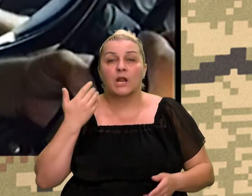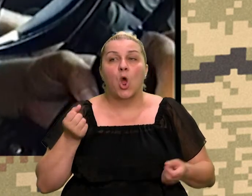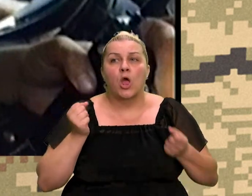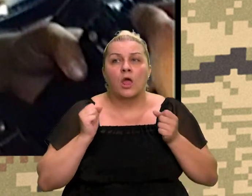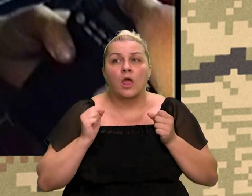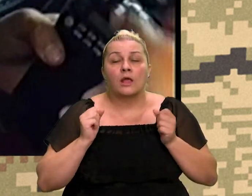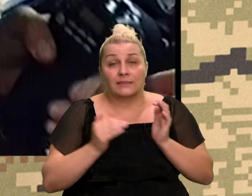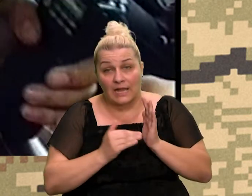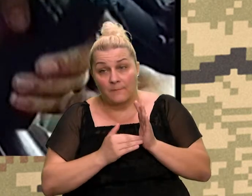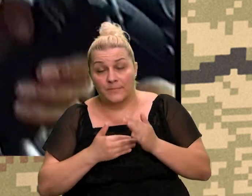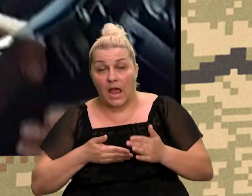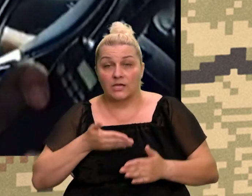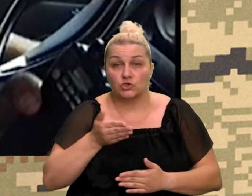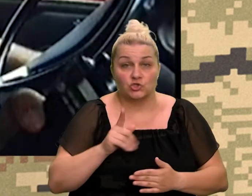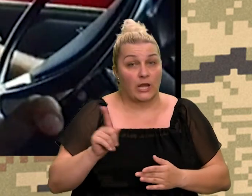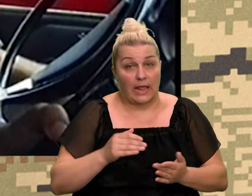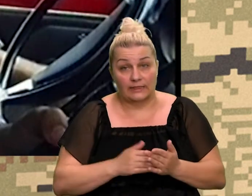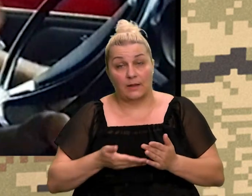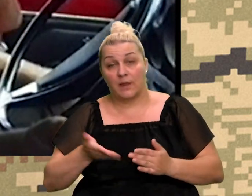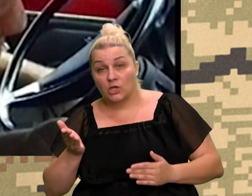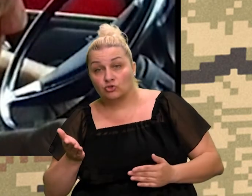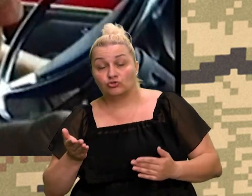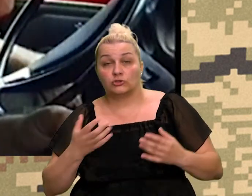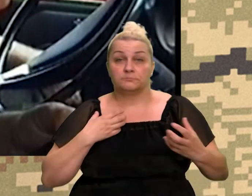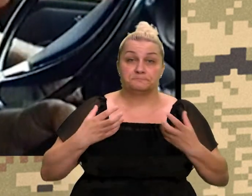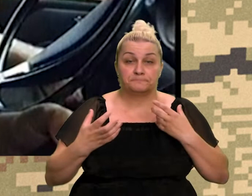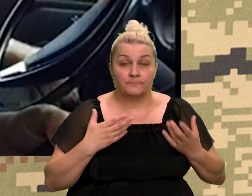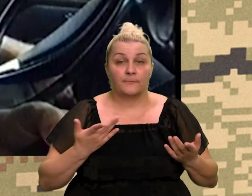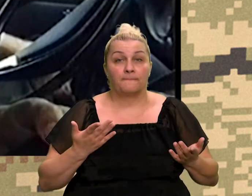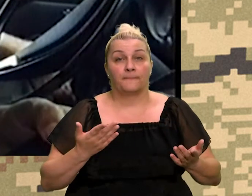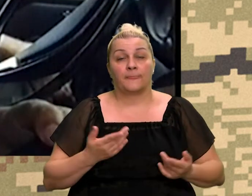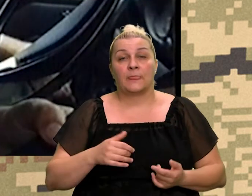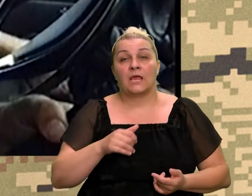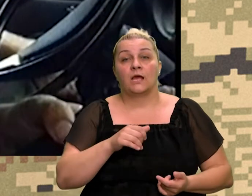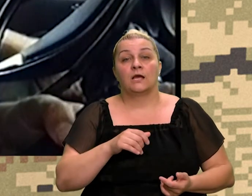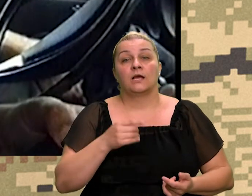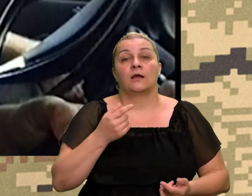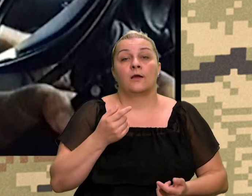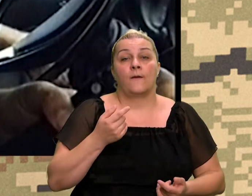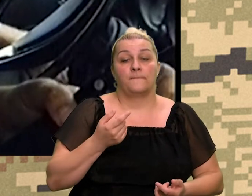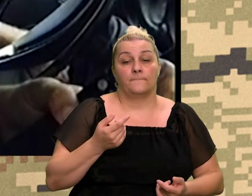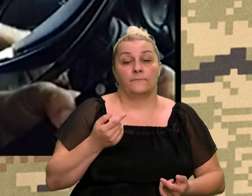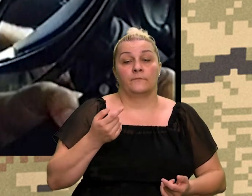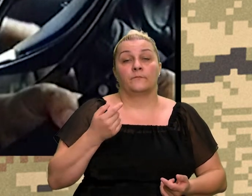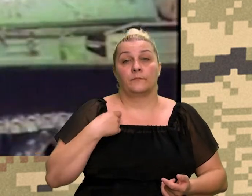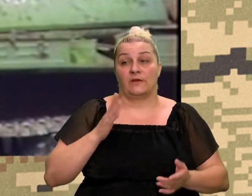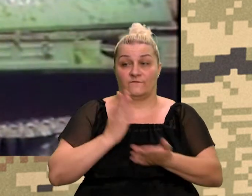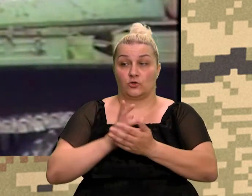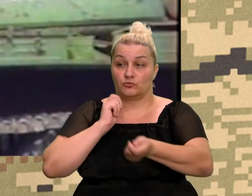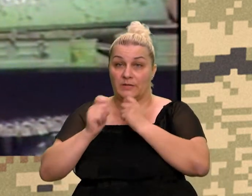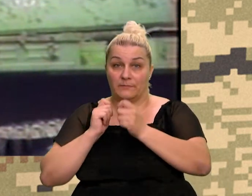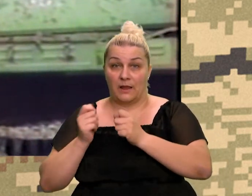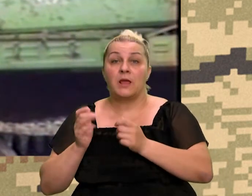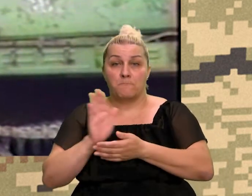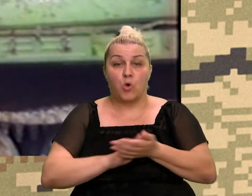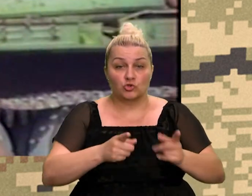krenuti, da li ne krenuti, bilo je čak i sugestija, gotovo samo što nije za akcija započela, stani pa gdje ćeš, pa izgledit će ti ljudi,